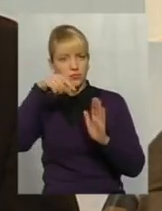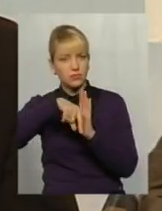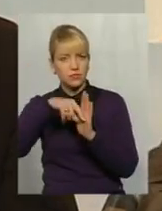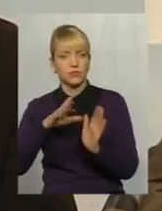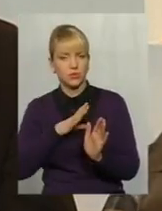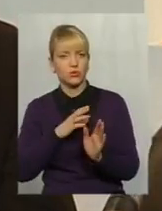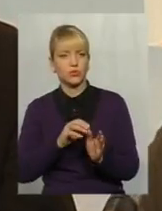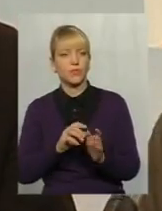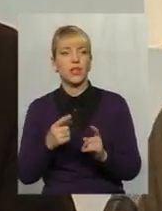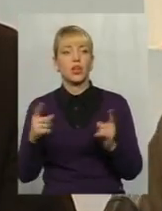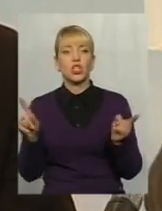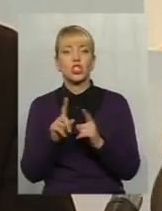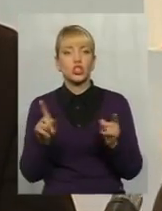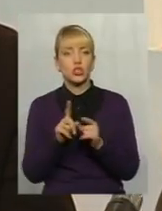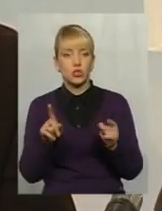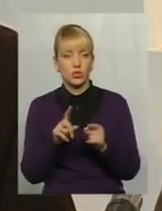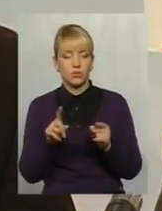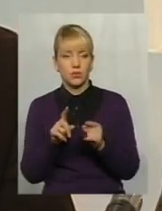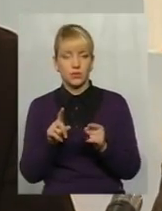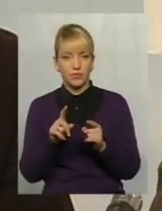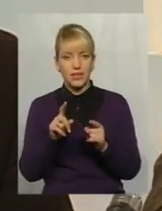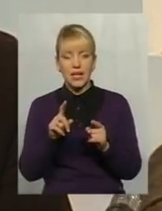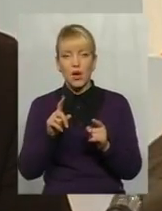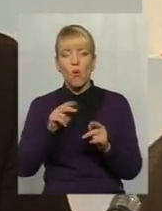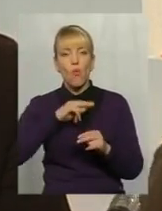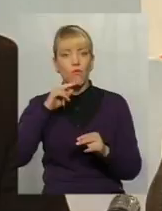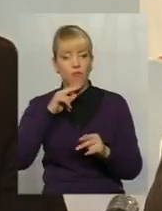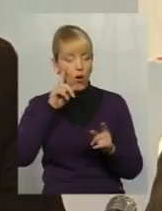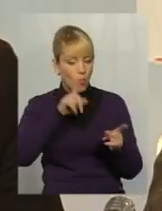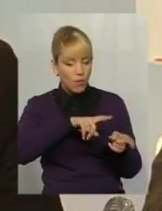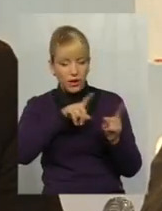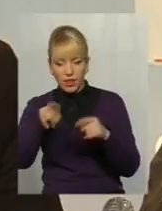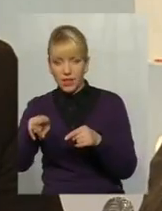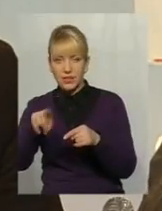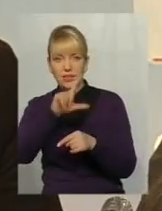перемкнути центр уваги, перенести із Різдва,